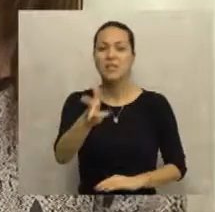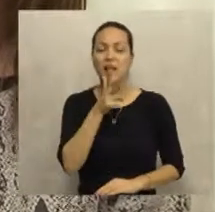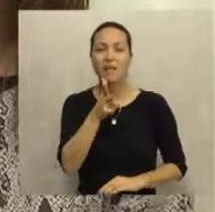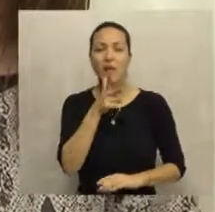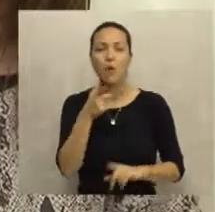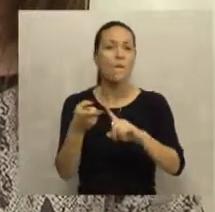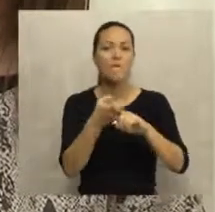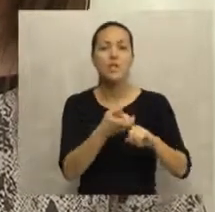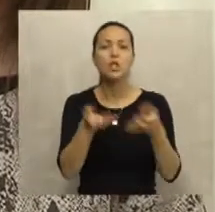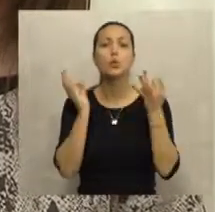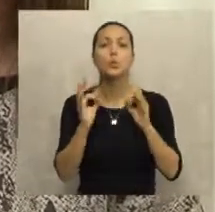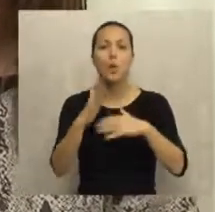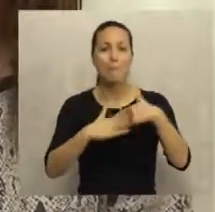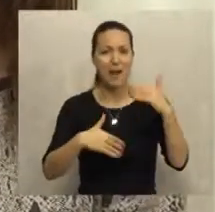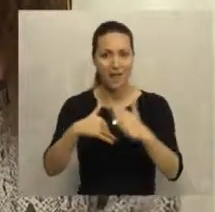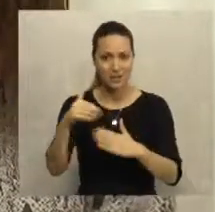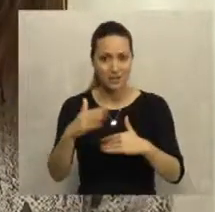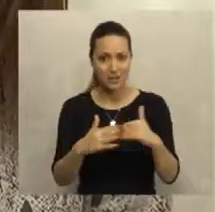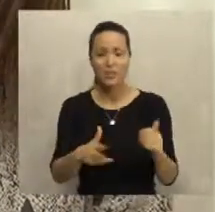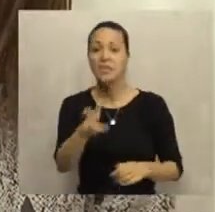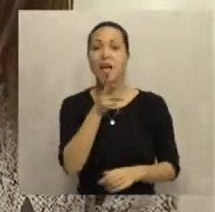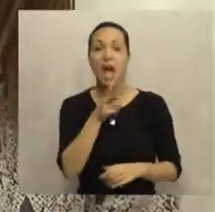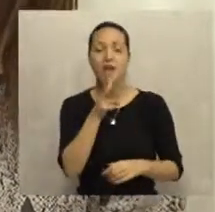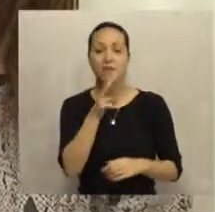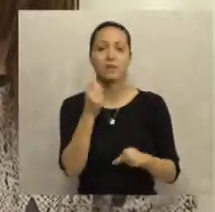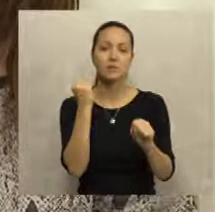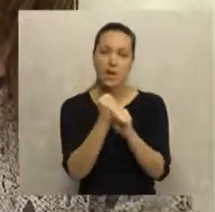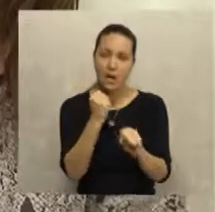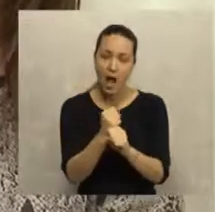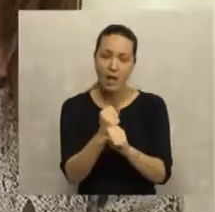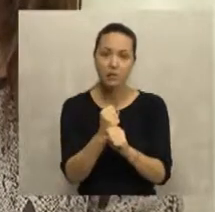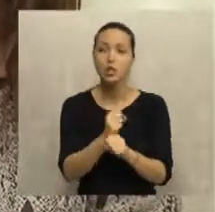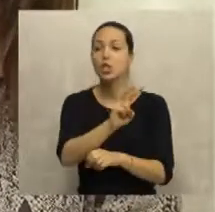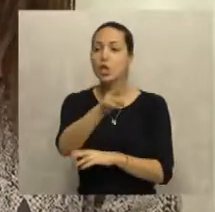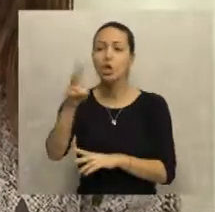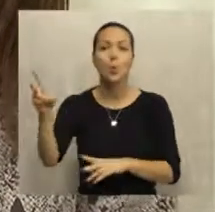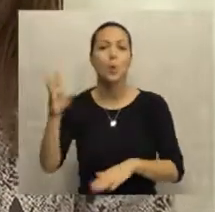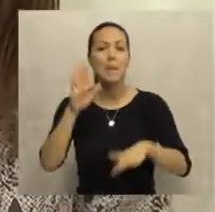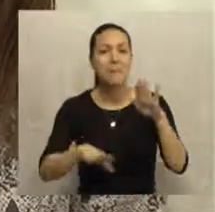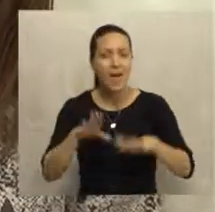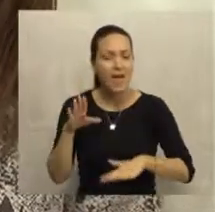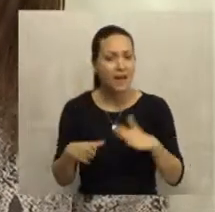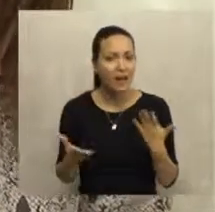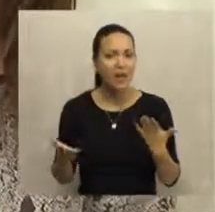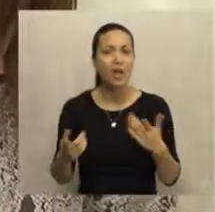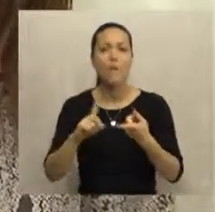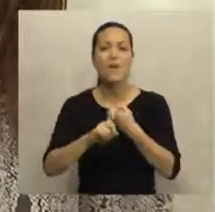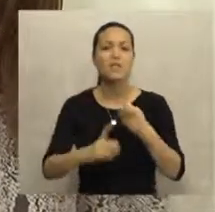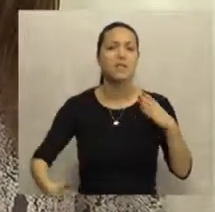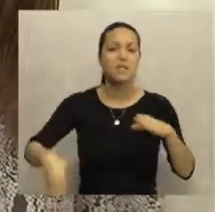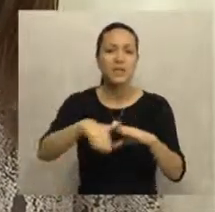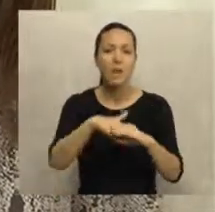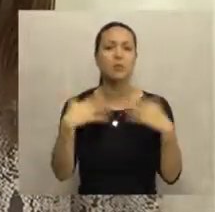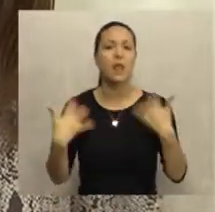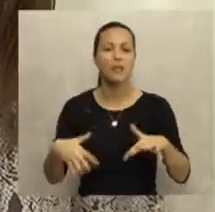najveći broj primljenih zahteva za stručnu praksu. Zahtevi se, kažemo, obrađuju, naravno, i za ostale mere. Što se